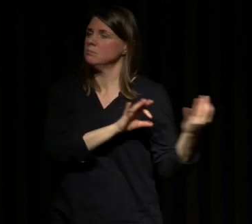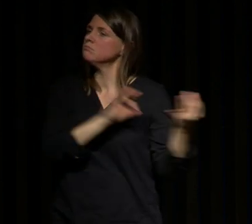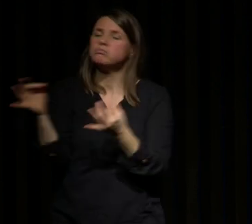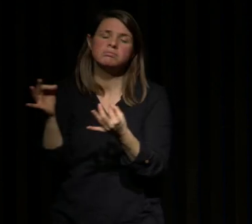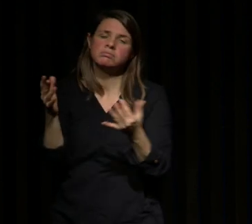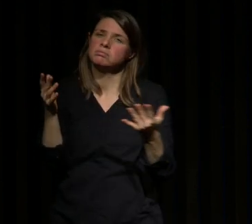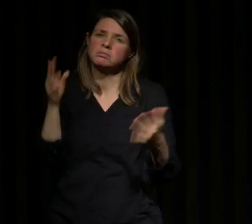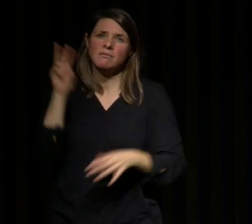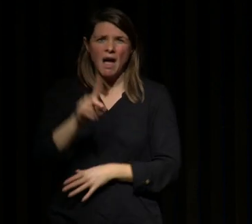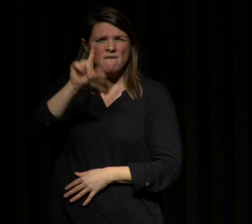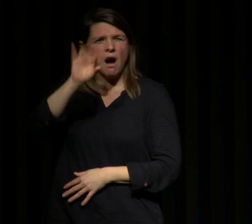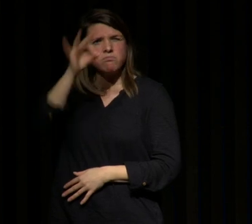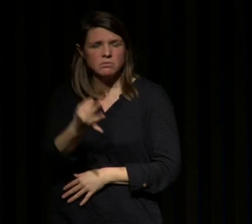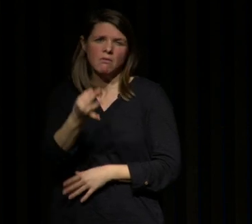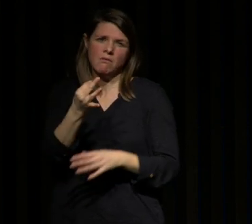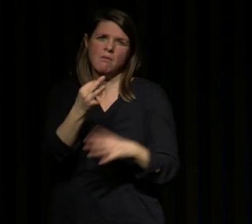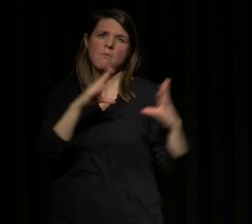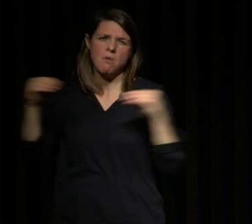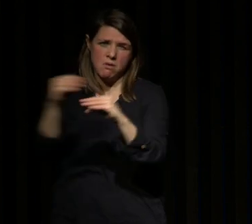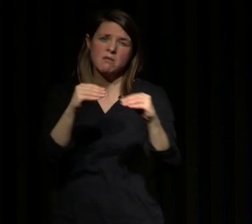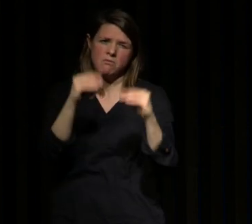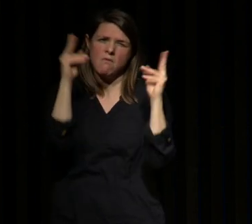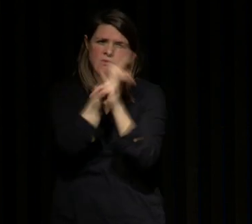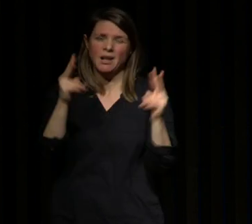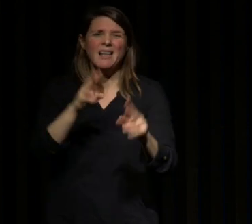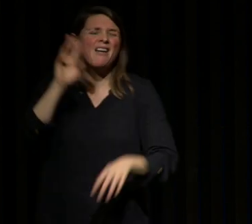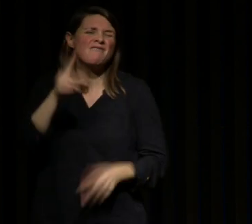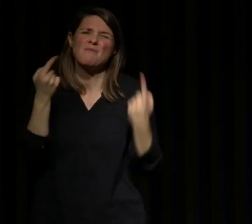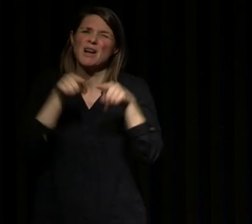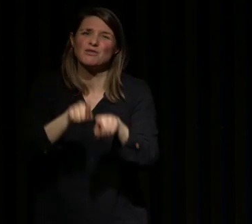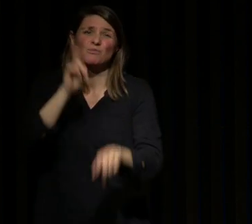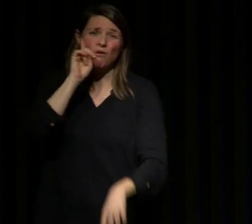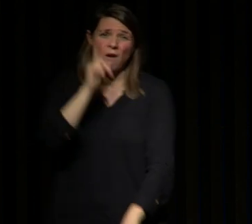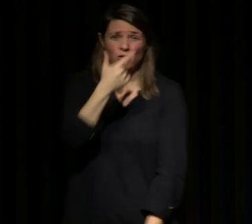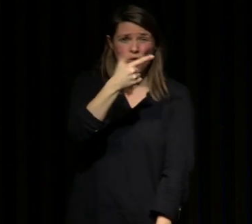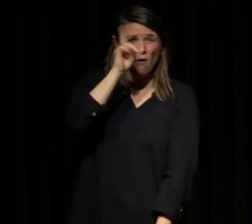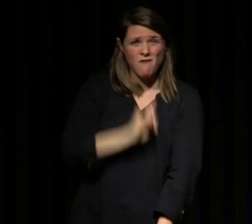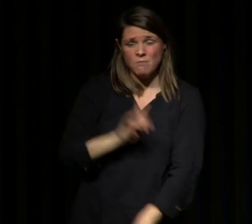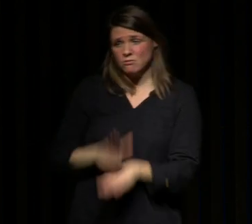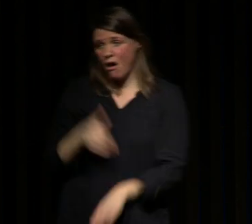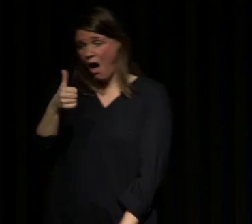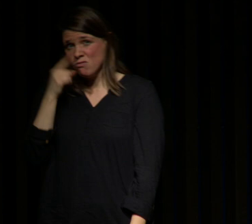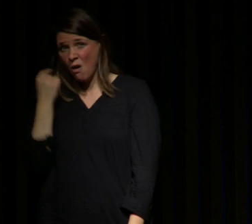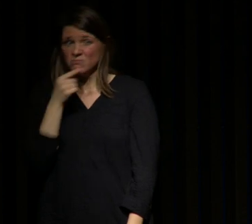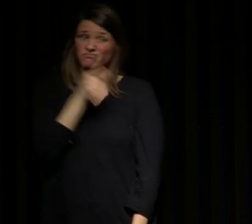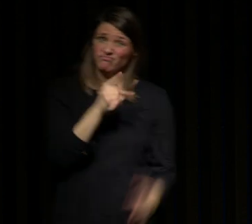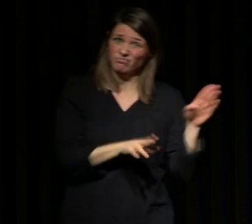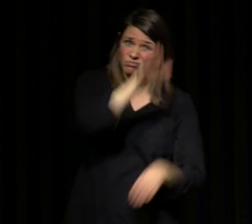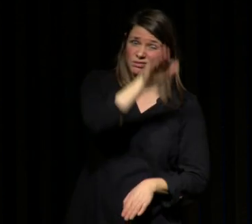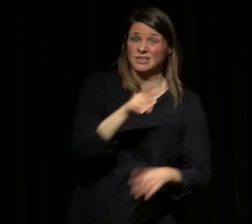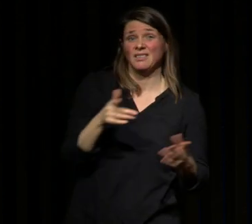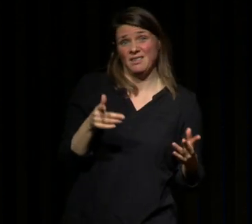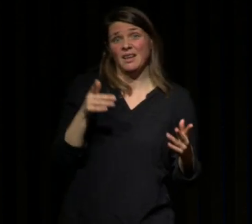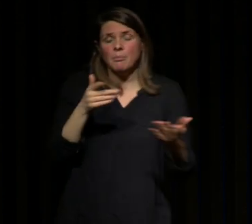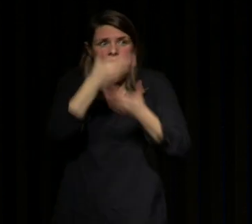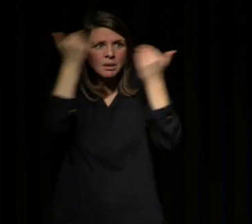qui touche 20% de la population générale c'est une maladie assez injuste parce qu'elle touche deux femmes pour un homme et on ne connait pas tous les